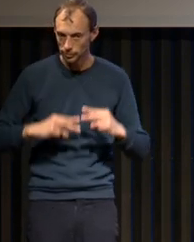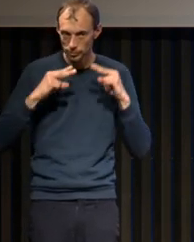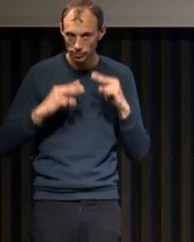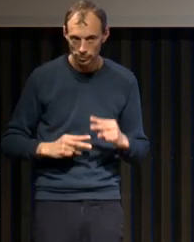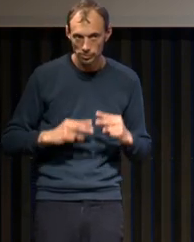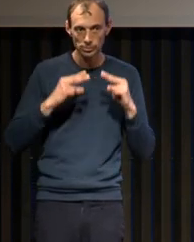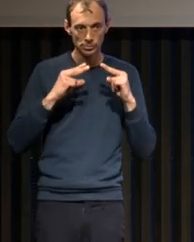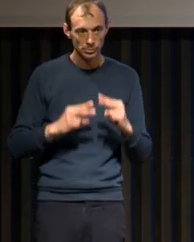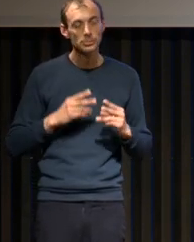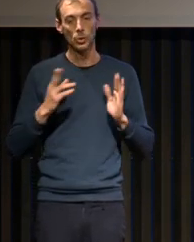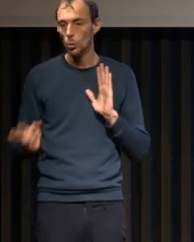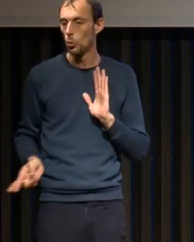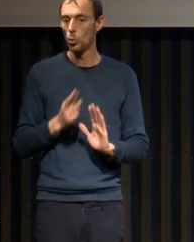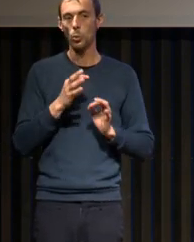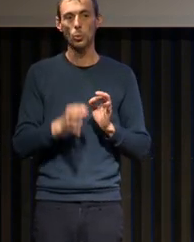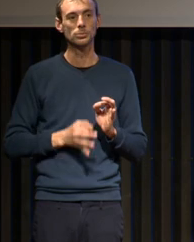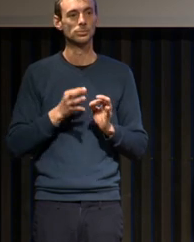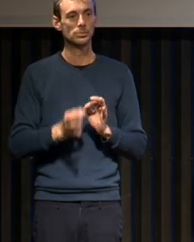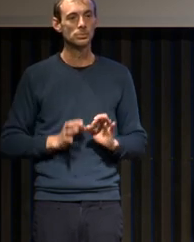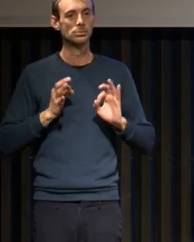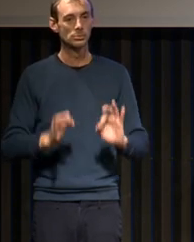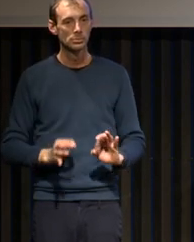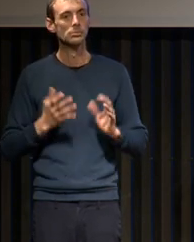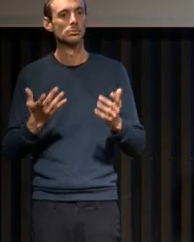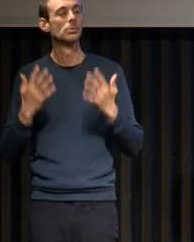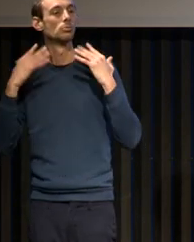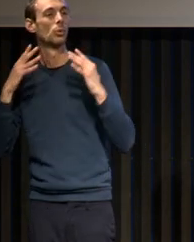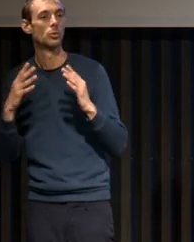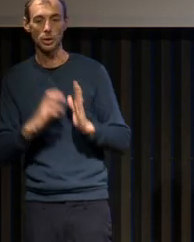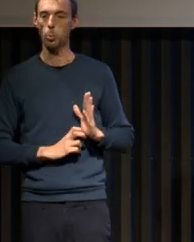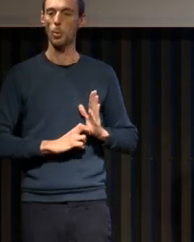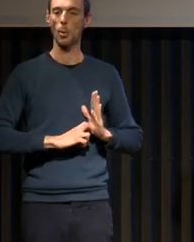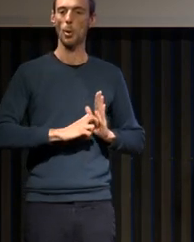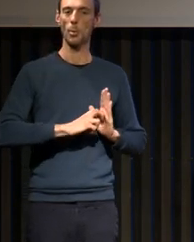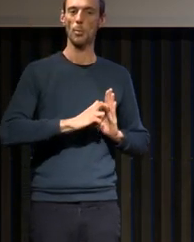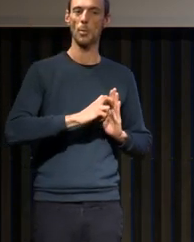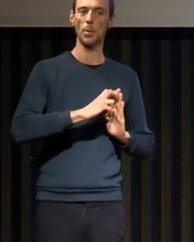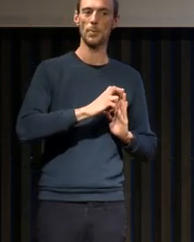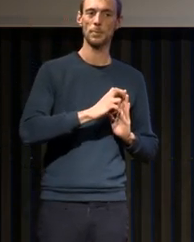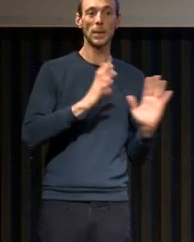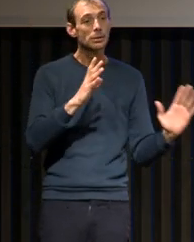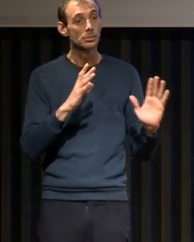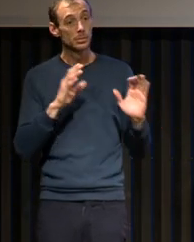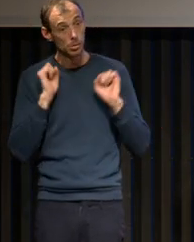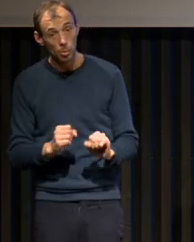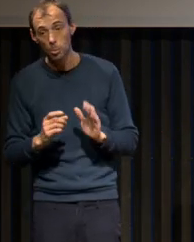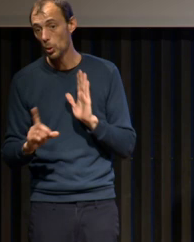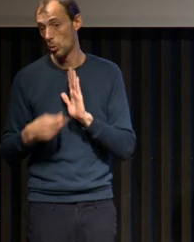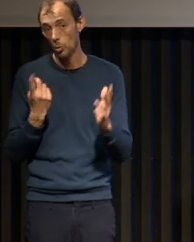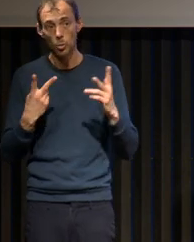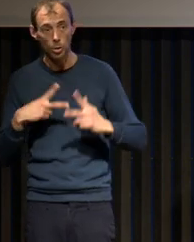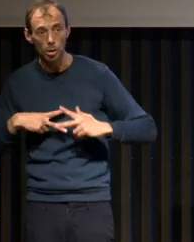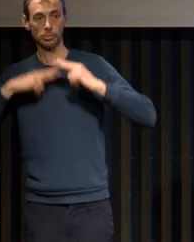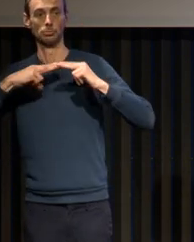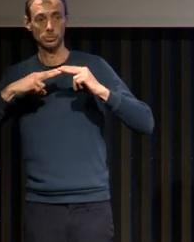nouveau régulière. Le taux d'oxygène dans le sang augmente. Mais ce cycle d'épisodes apnéiques peut se reproduire plusieurs fois par heure